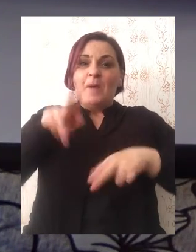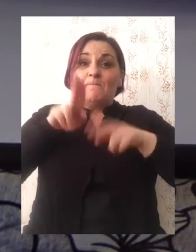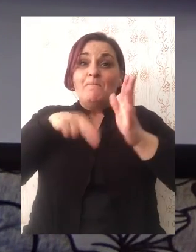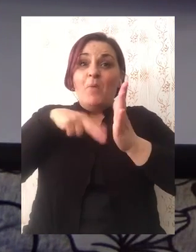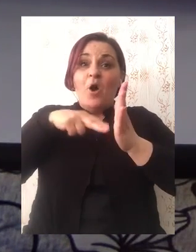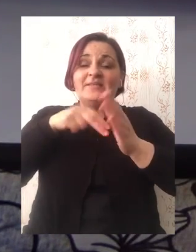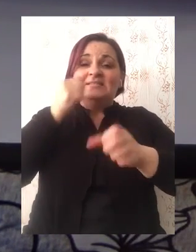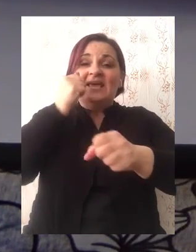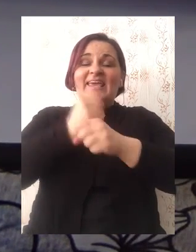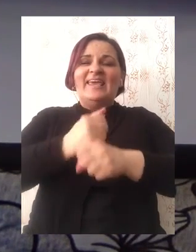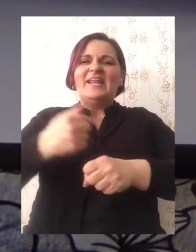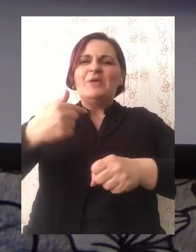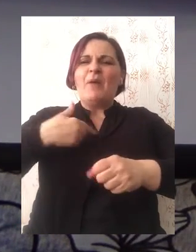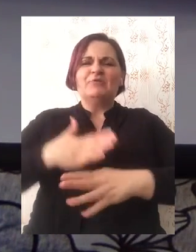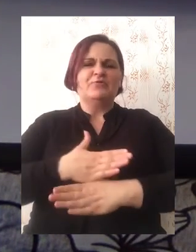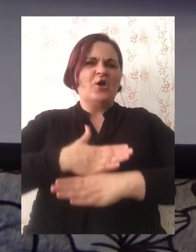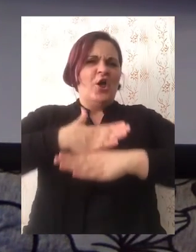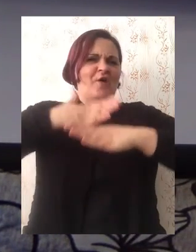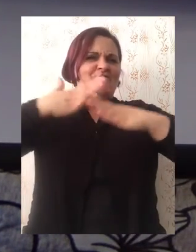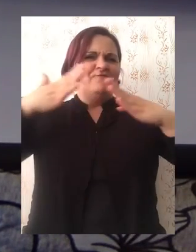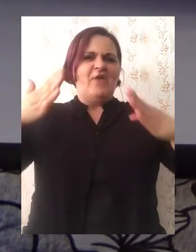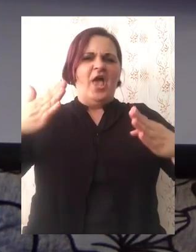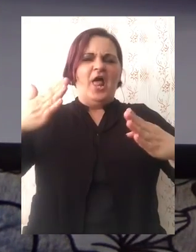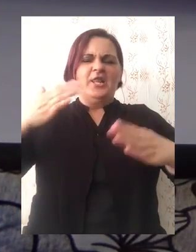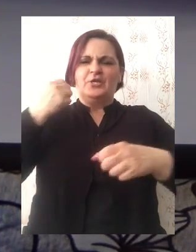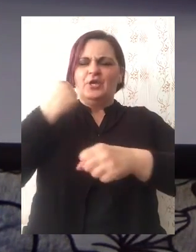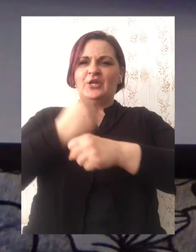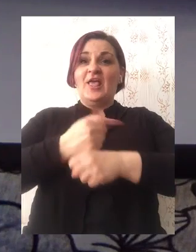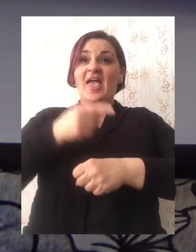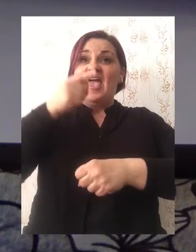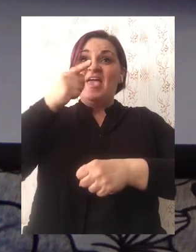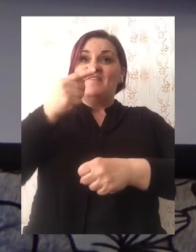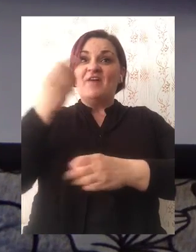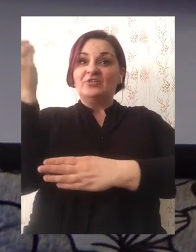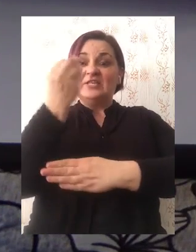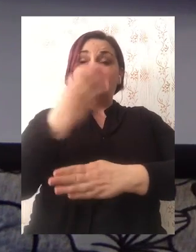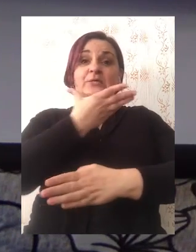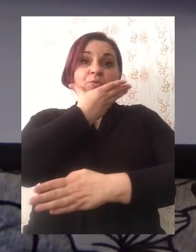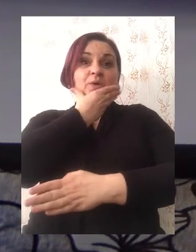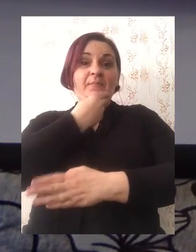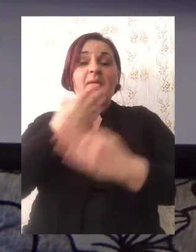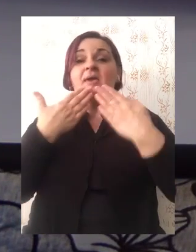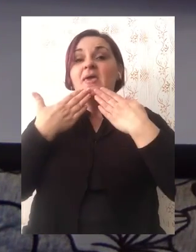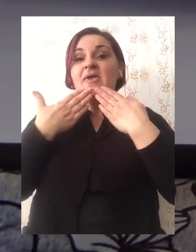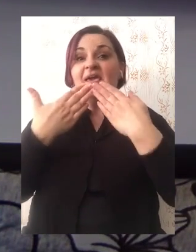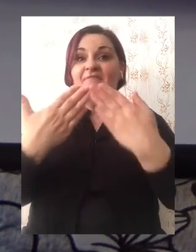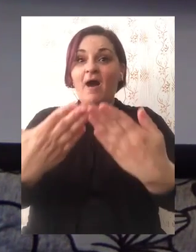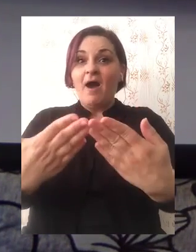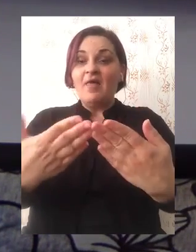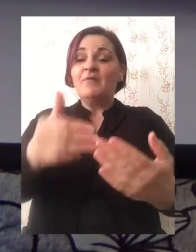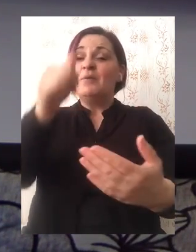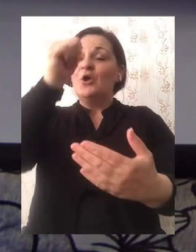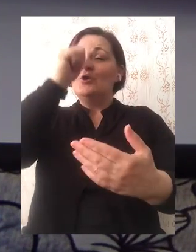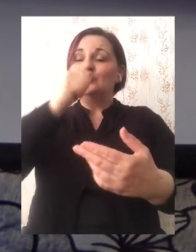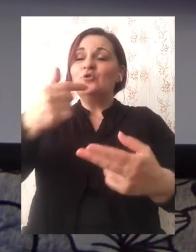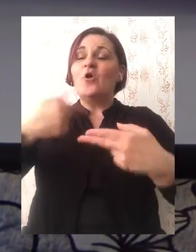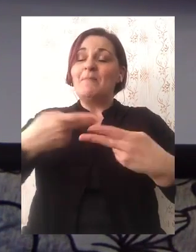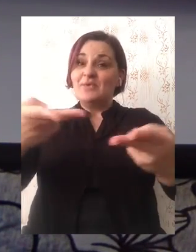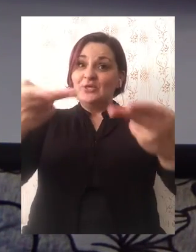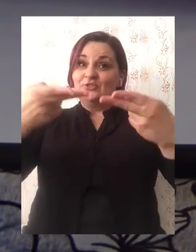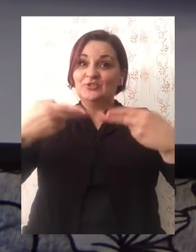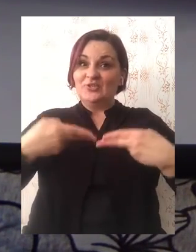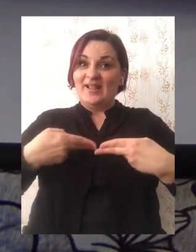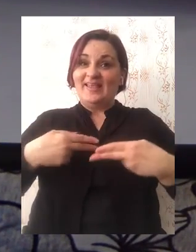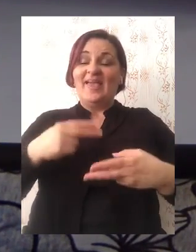bojice i napravite svoja velika dijela. Vaši radovi su prekrasni i hvala vam što nam ih šaljete.